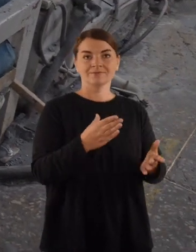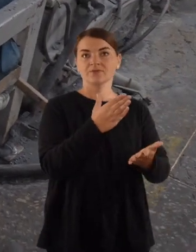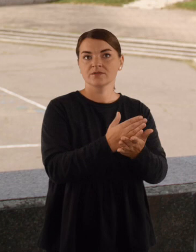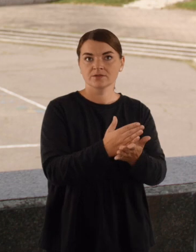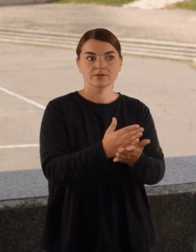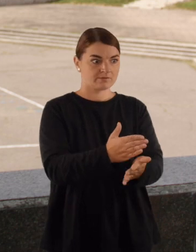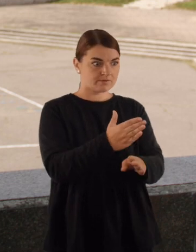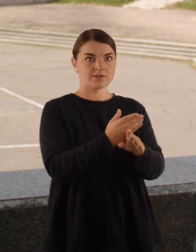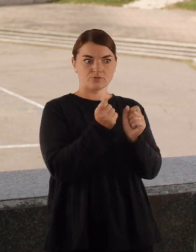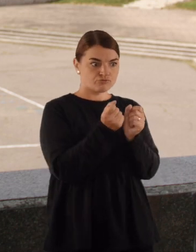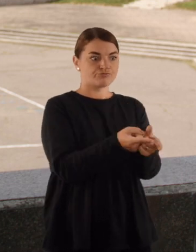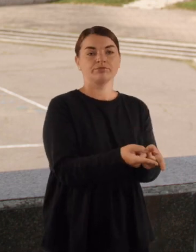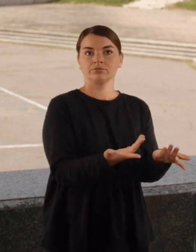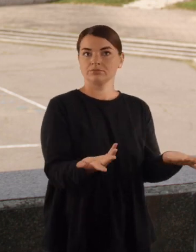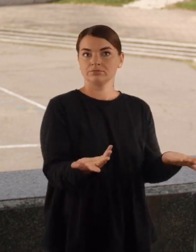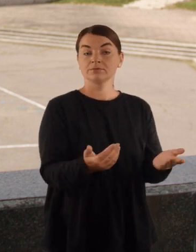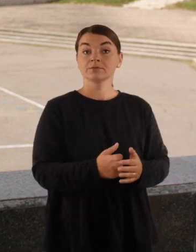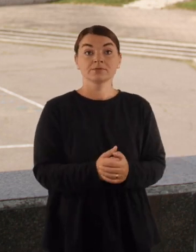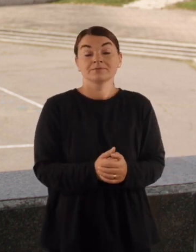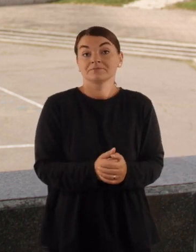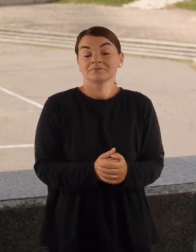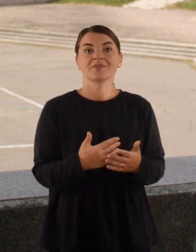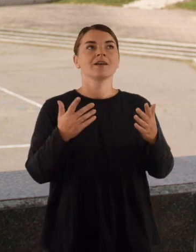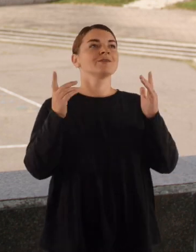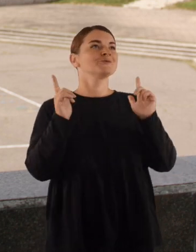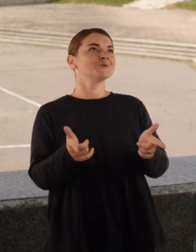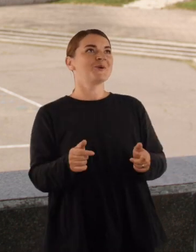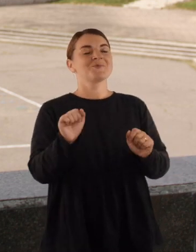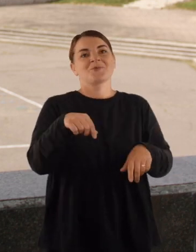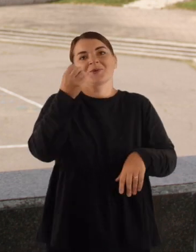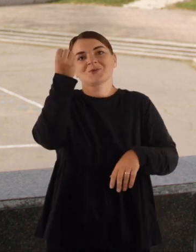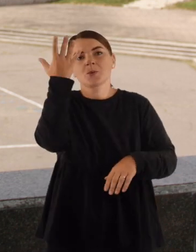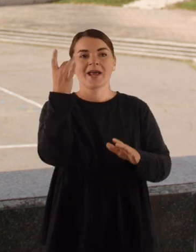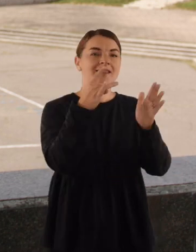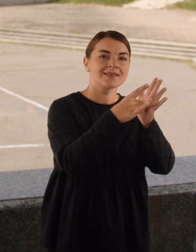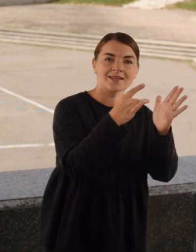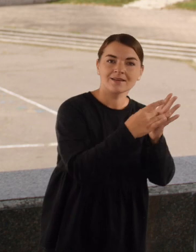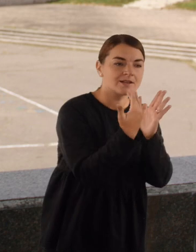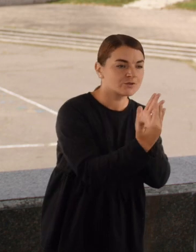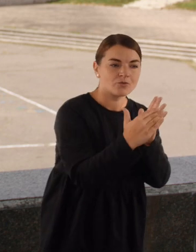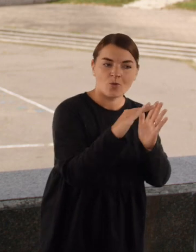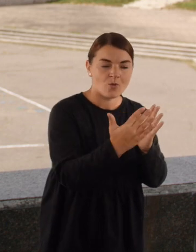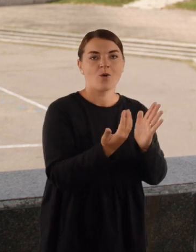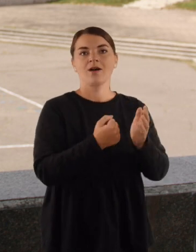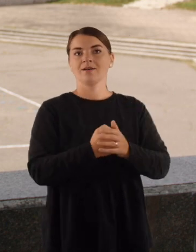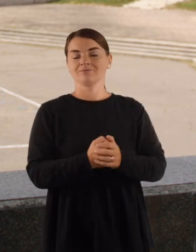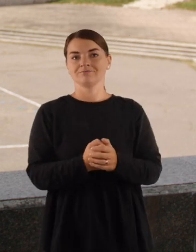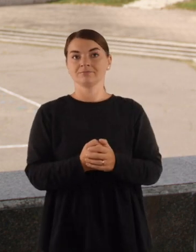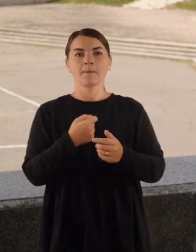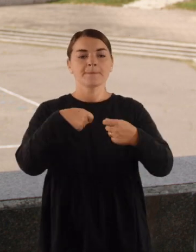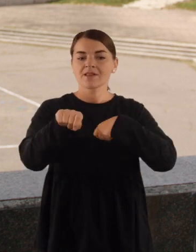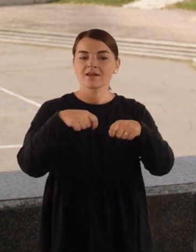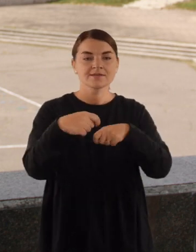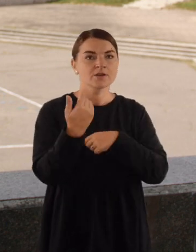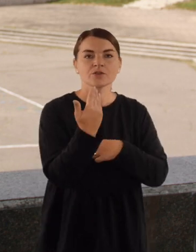pakuotę. Viskas, ar ne? Na, turim. Na, jau tikrai galima atskirti, kur yra stiklas, Na, kur yra